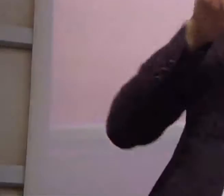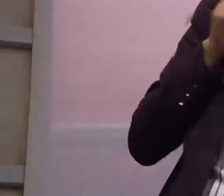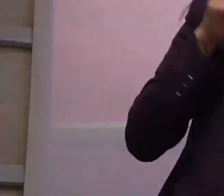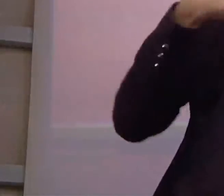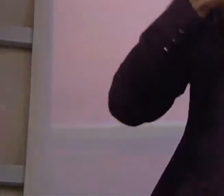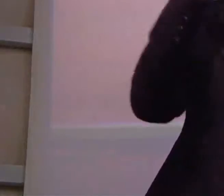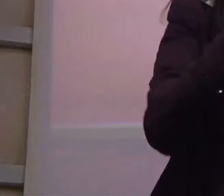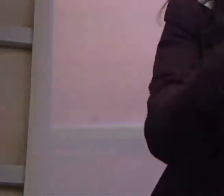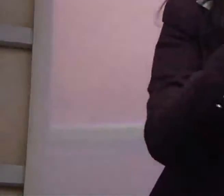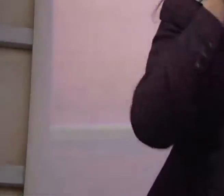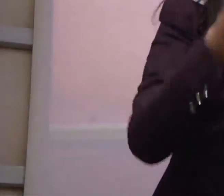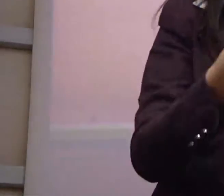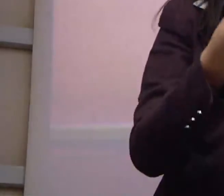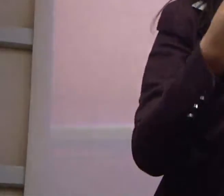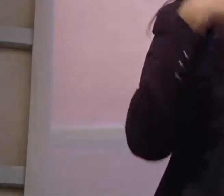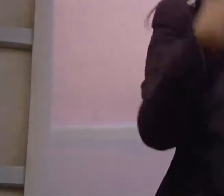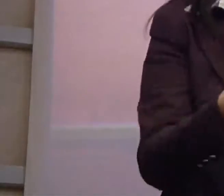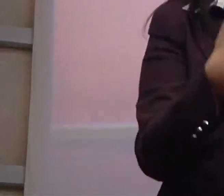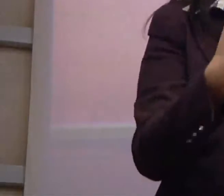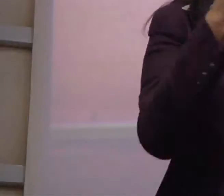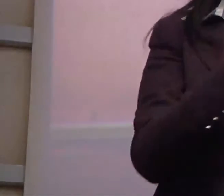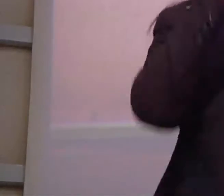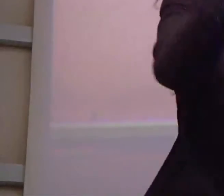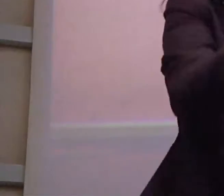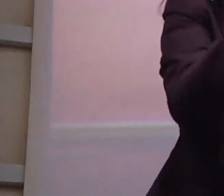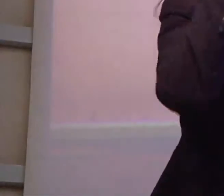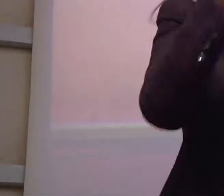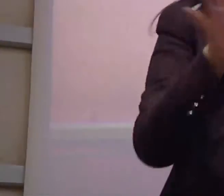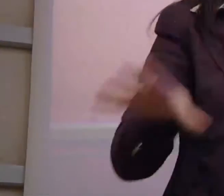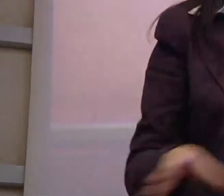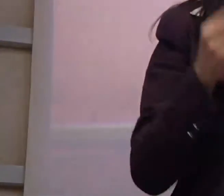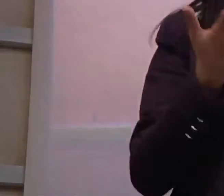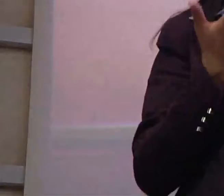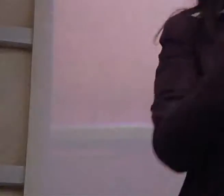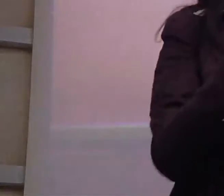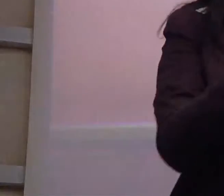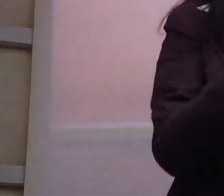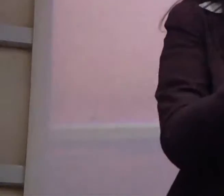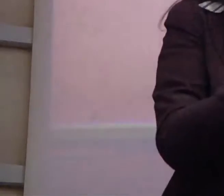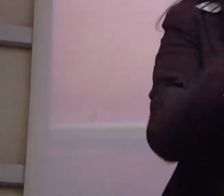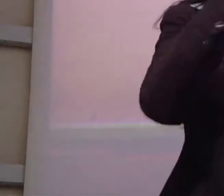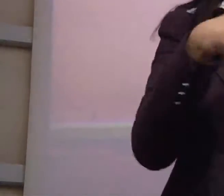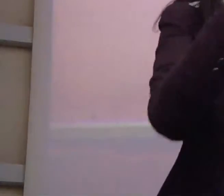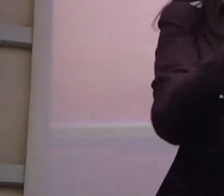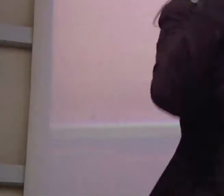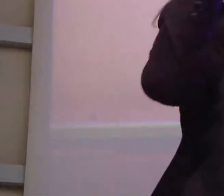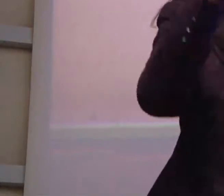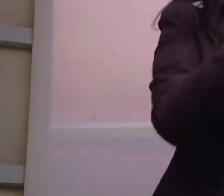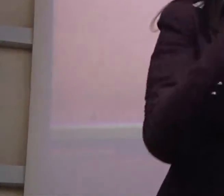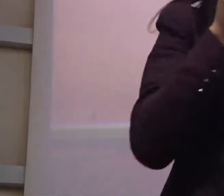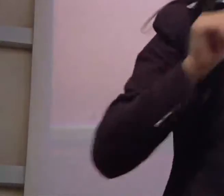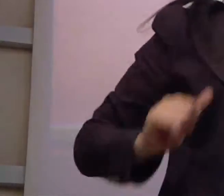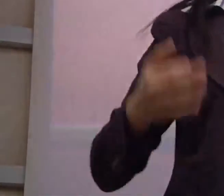fare un passo in avanti, bisogna fare proposta, bisogna essere promotori della legge di civiltà che questo Paese